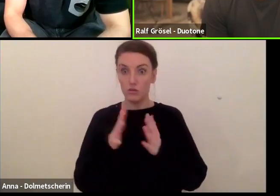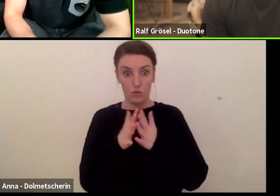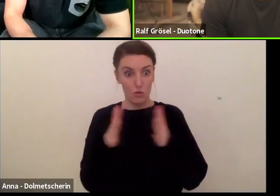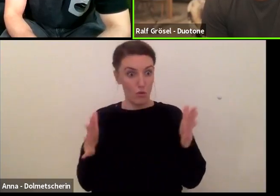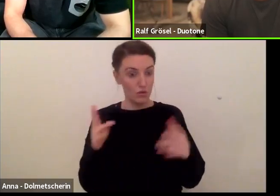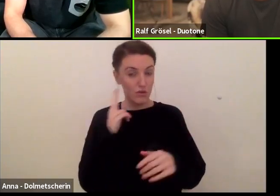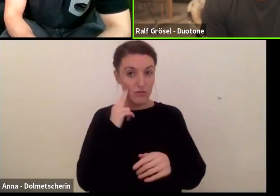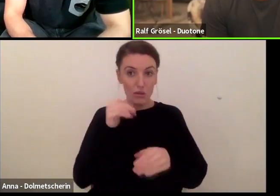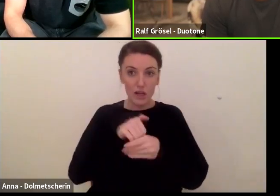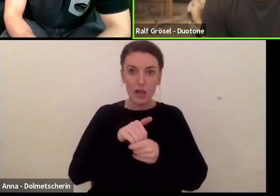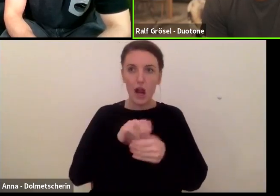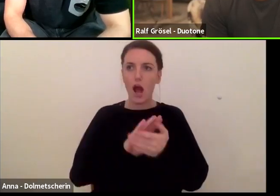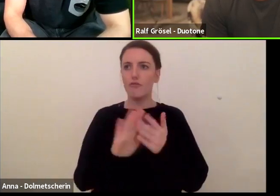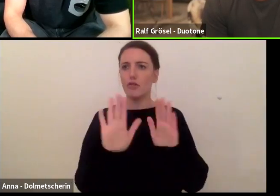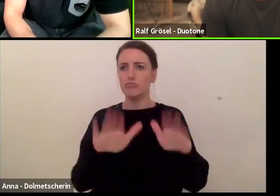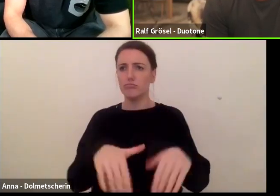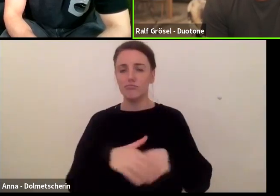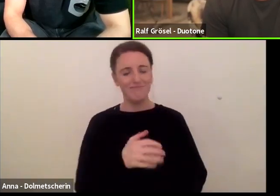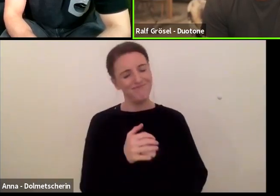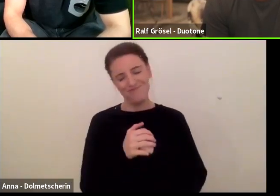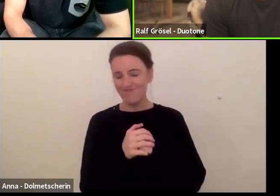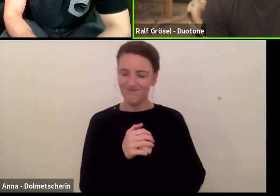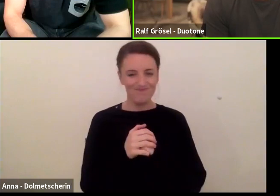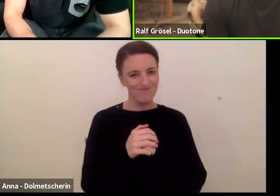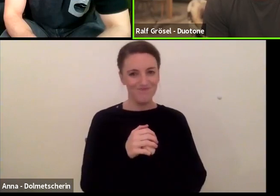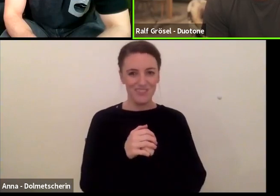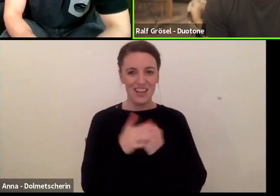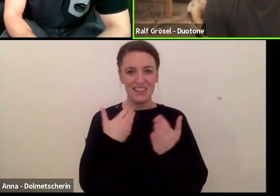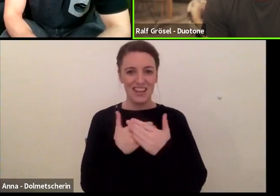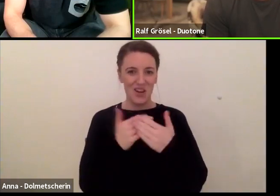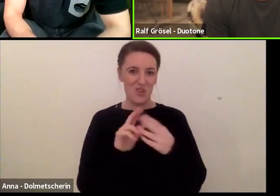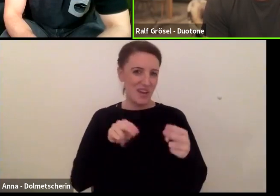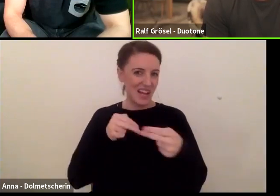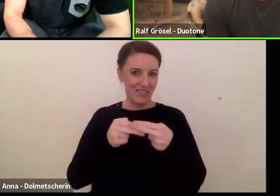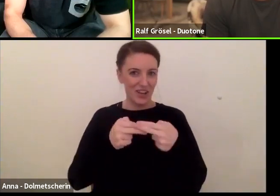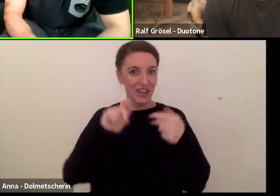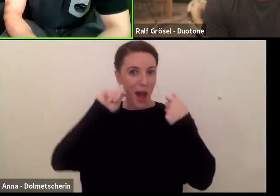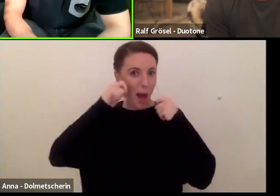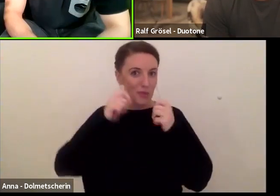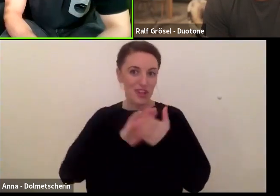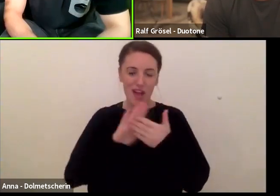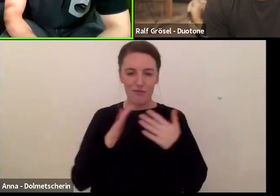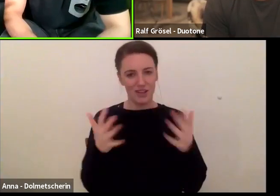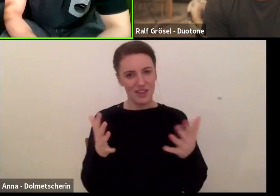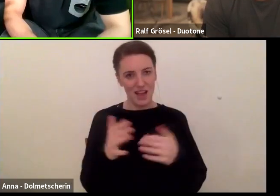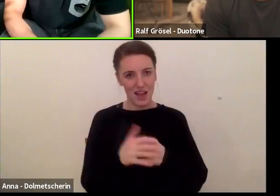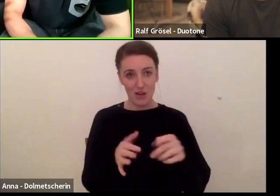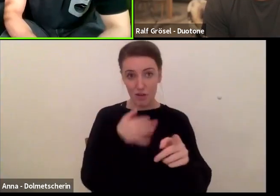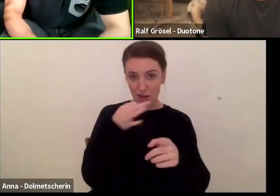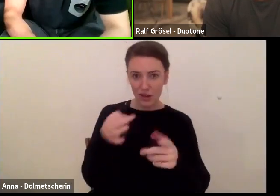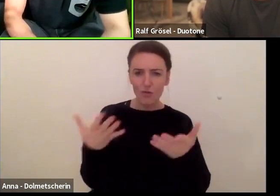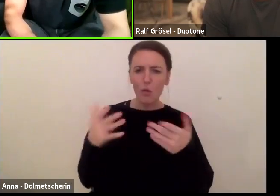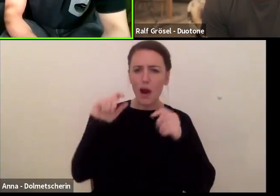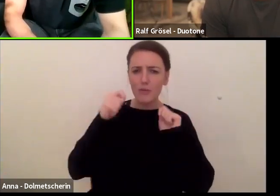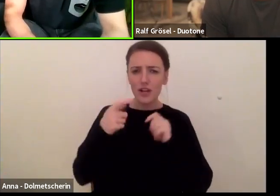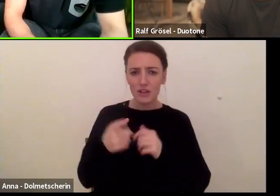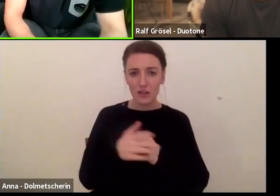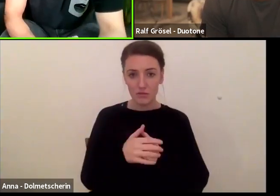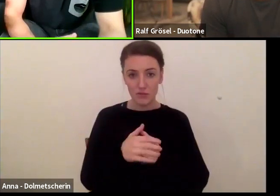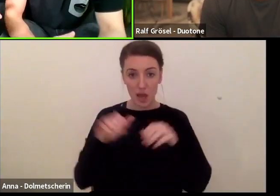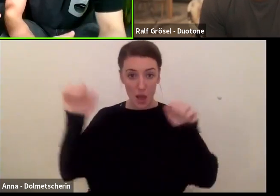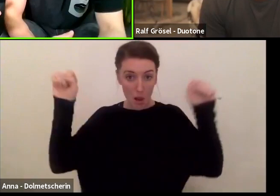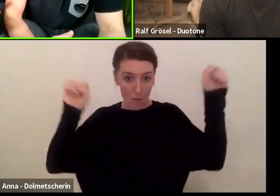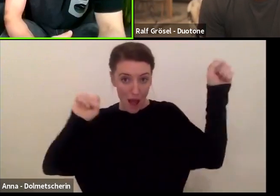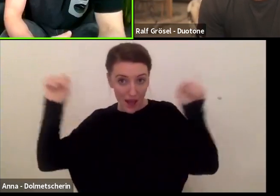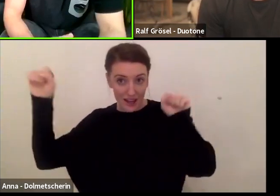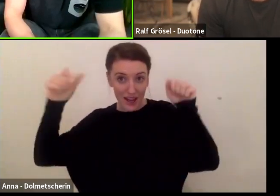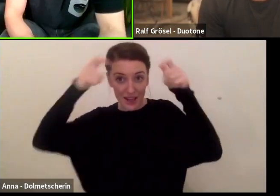und deswegen da so richtig abzuschalten, kann ich leider nicht mehr. Wo machst du es? Abschalten? Beim Paragleiten? Auch